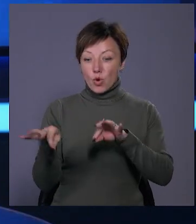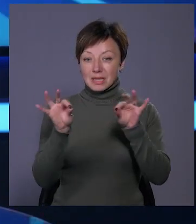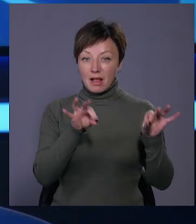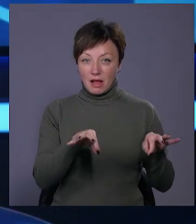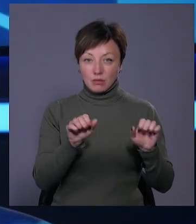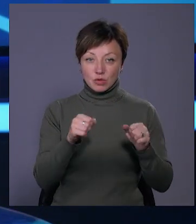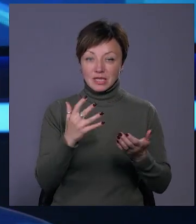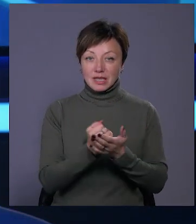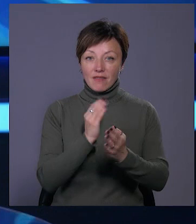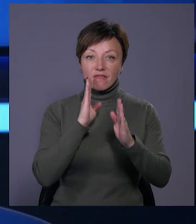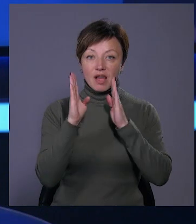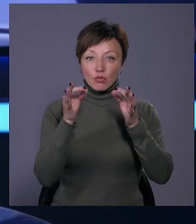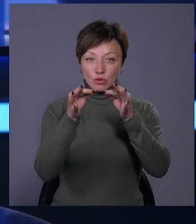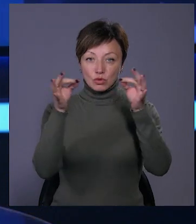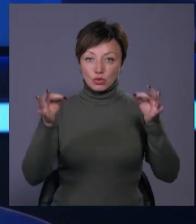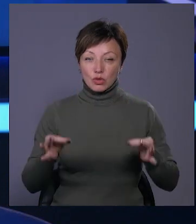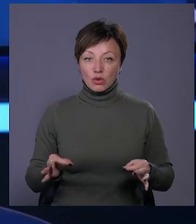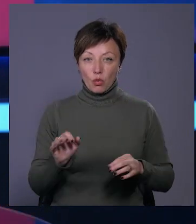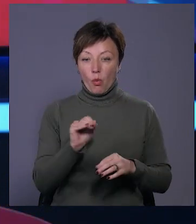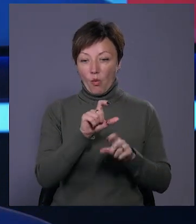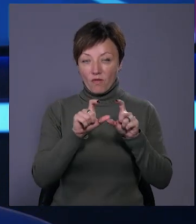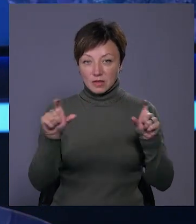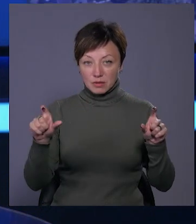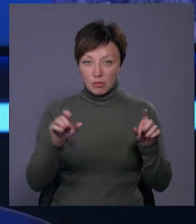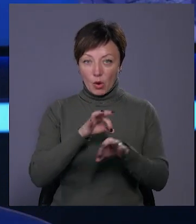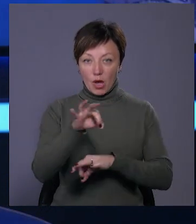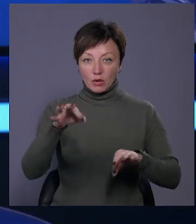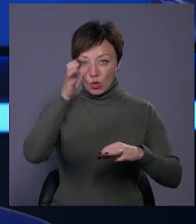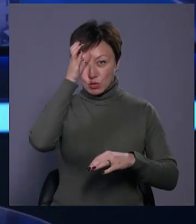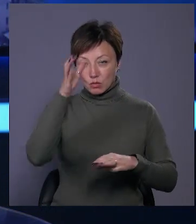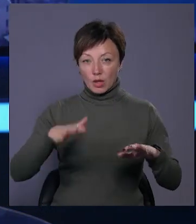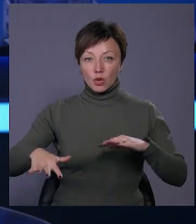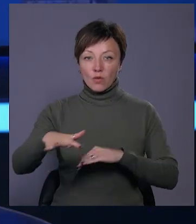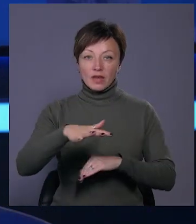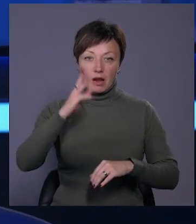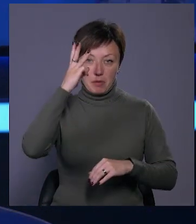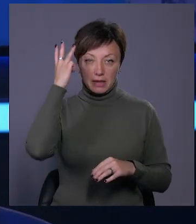можна знайти на фейсбук-сторінці офісу проєкту «Розумне довкілля Хмельницький».